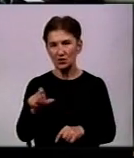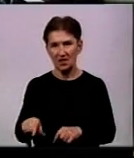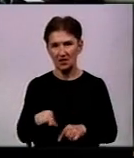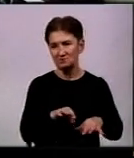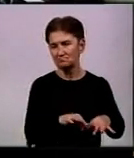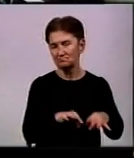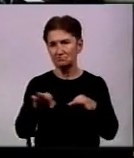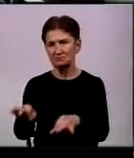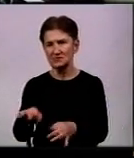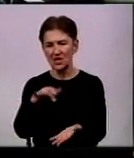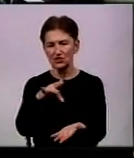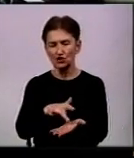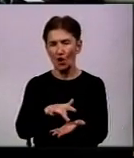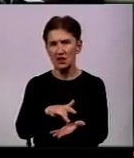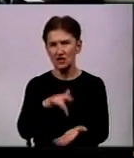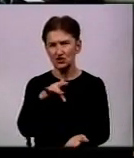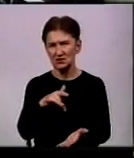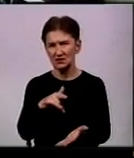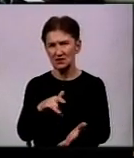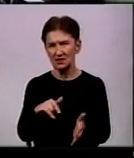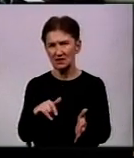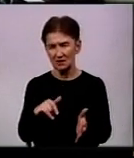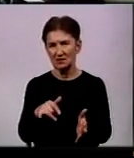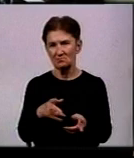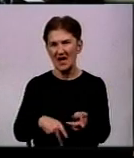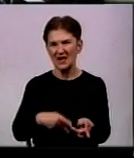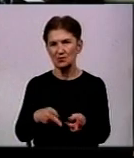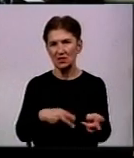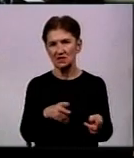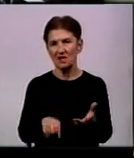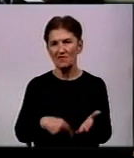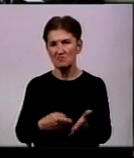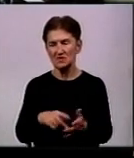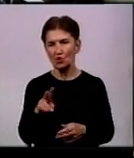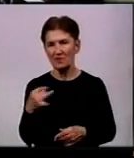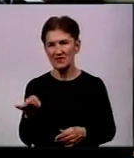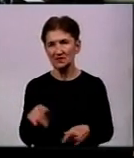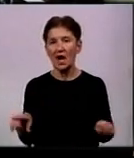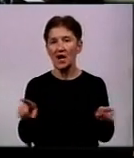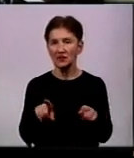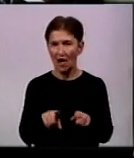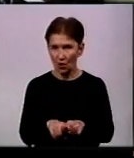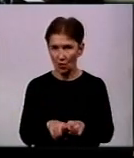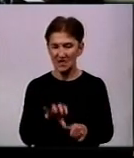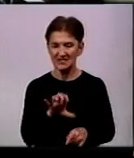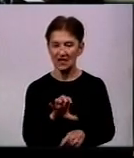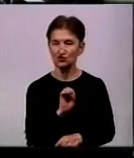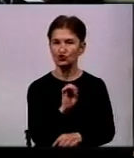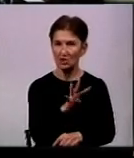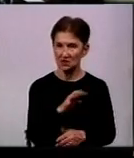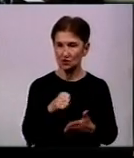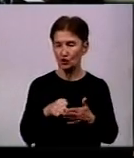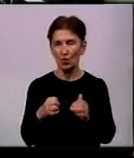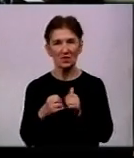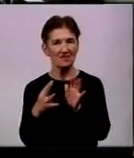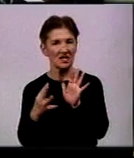експресу, який прибуває у нічні години доби до міста Кропивницького. І також з 14 по 19